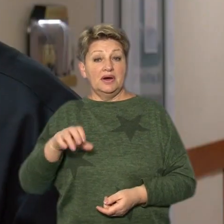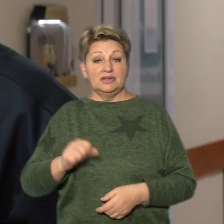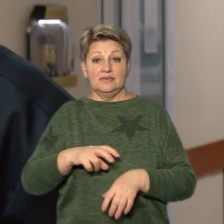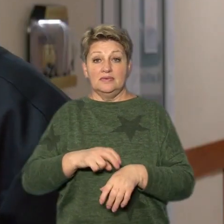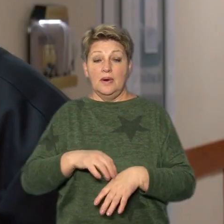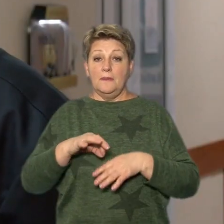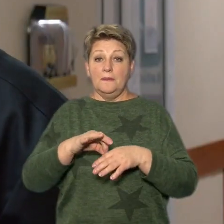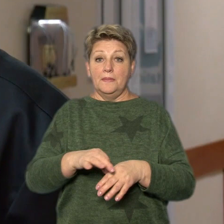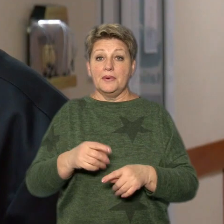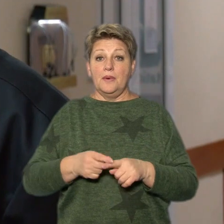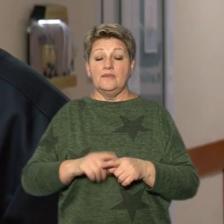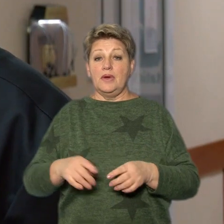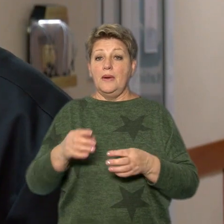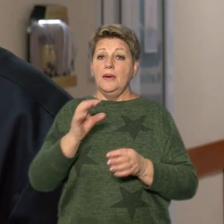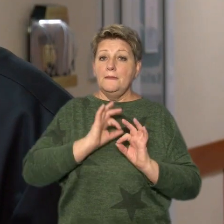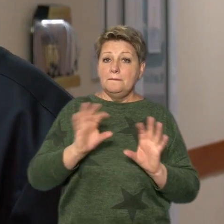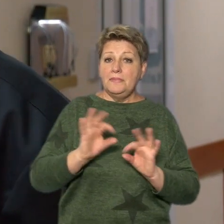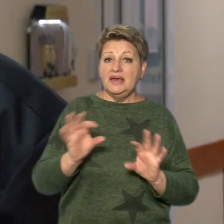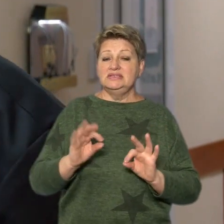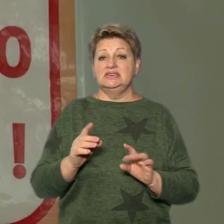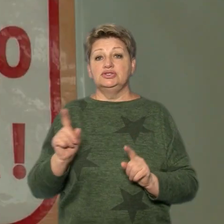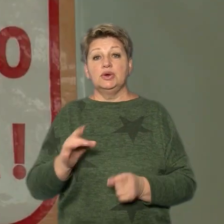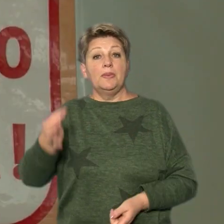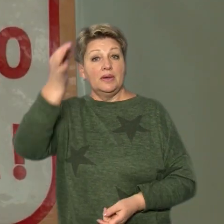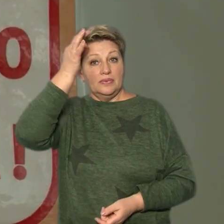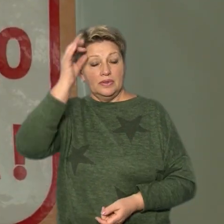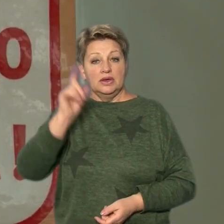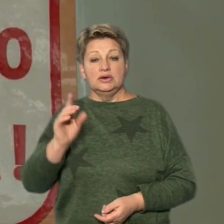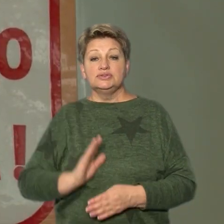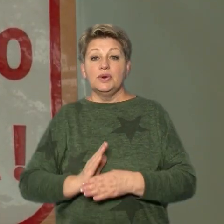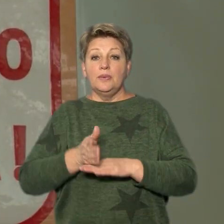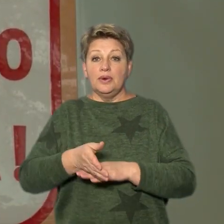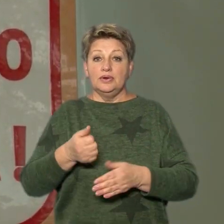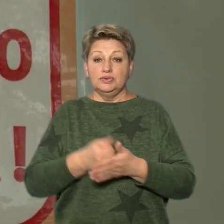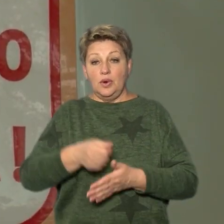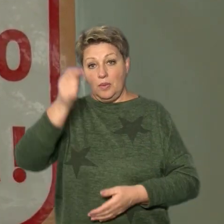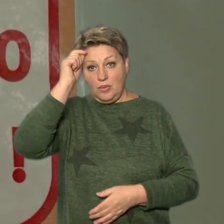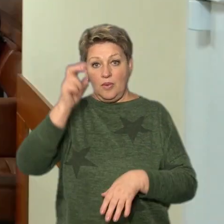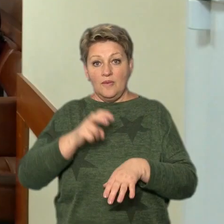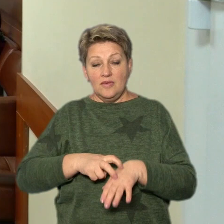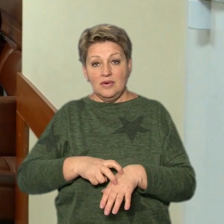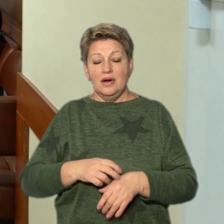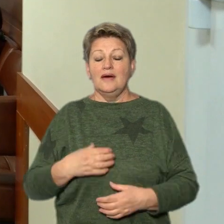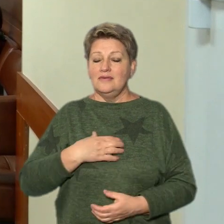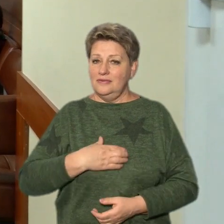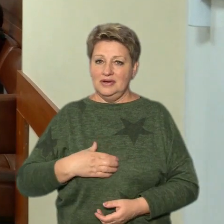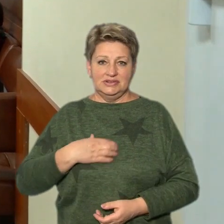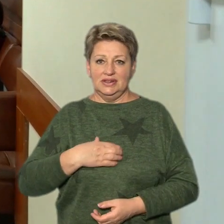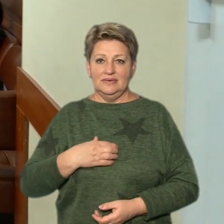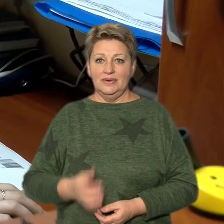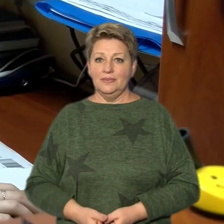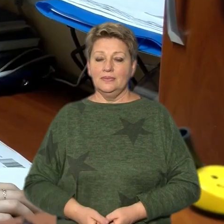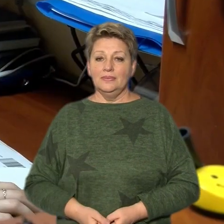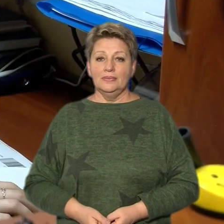проводитимуть просвітницькі бесіди, аби вкотре нагадати, що похід до чоловічого лікаря важливий. Тетяна Рева, Олександр